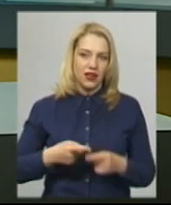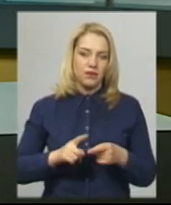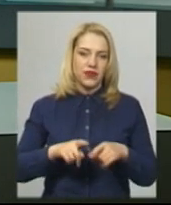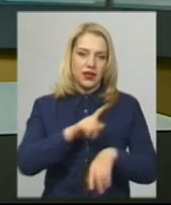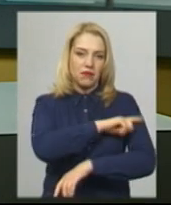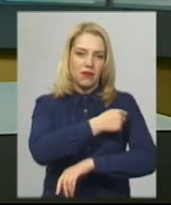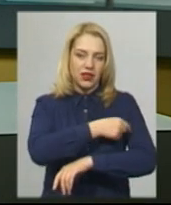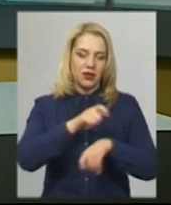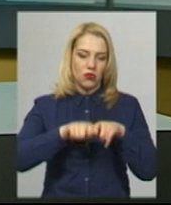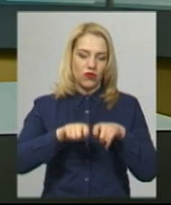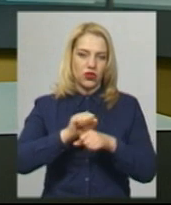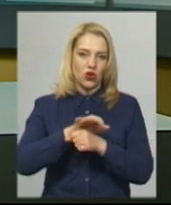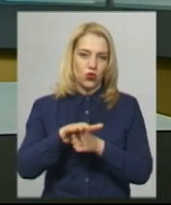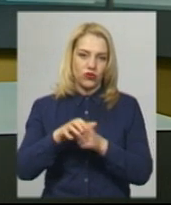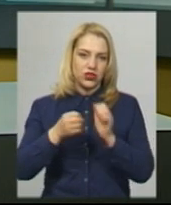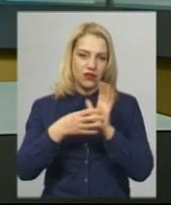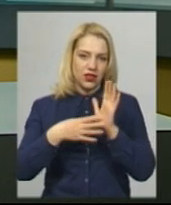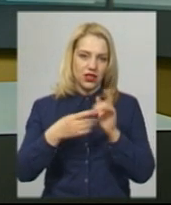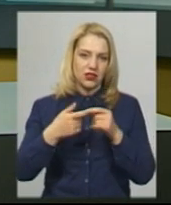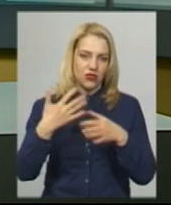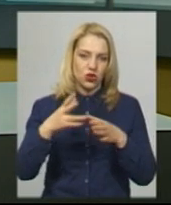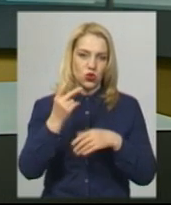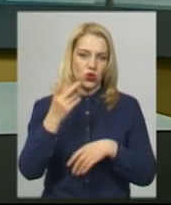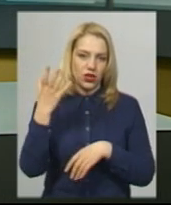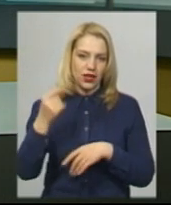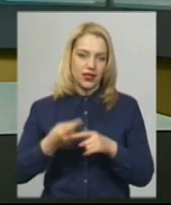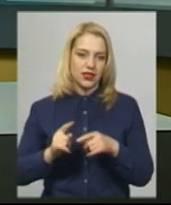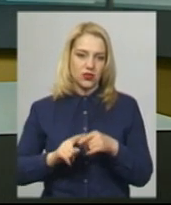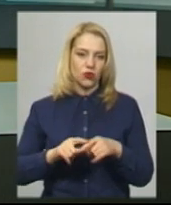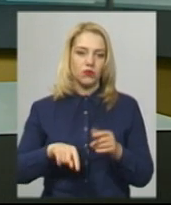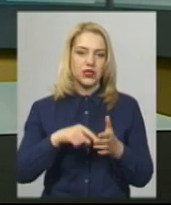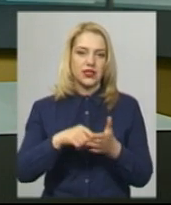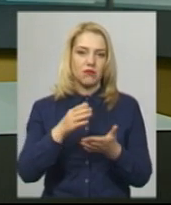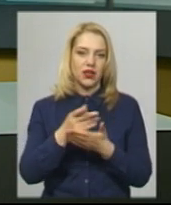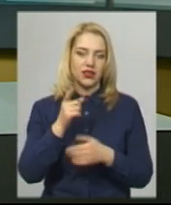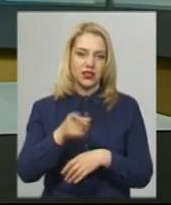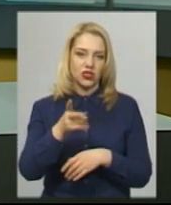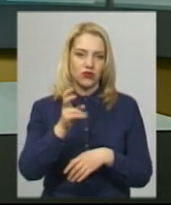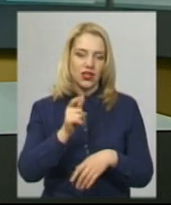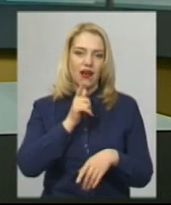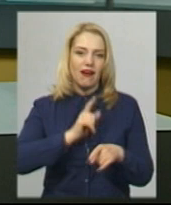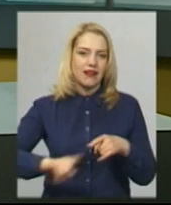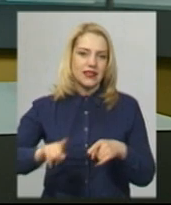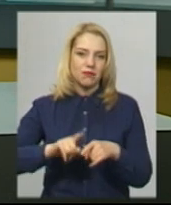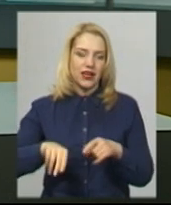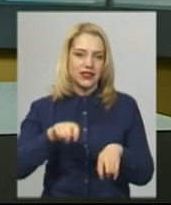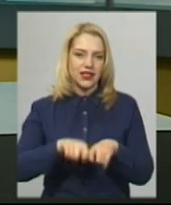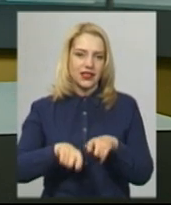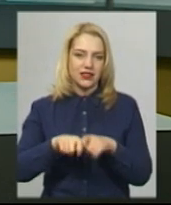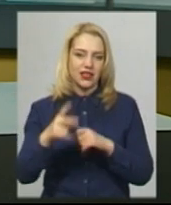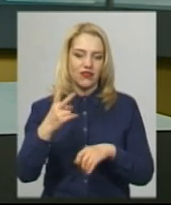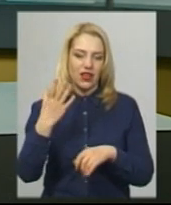перевіряють на COVID-19 у Хмельницькому другий день. Для цього місто має 1200 експрес-тестів. За два дні